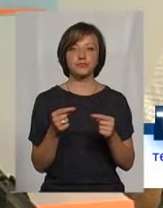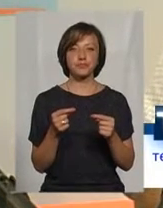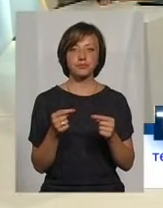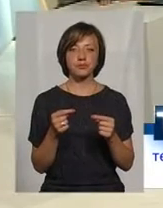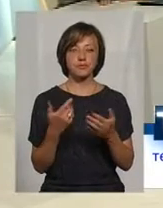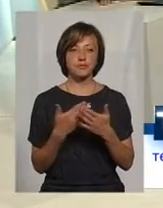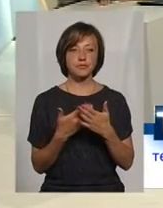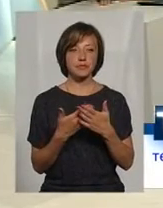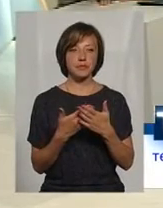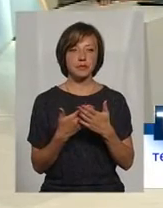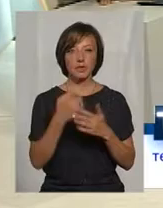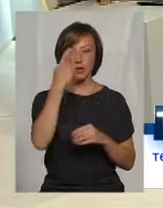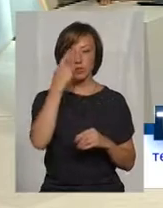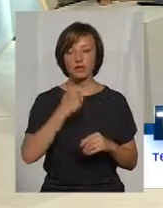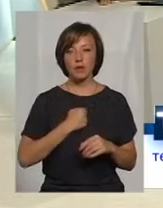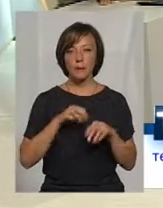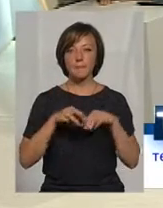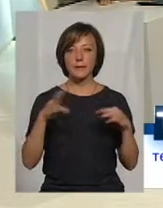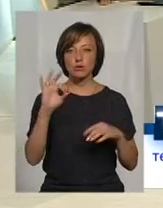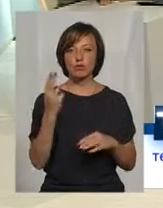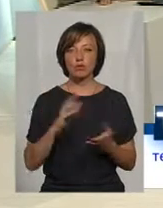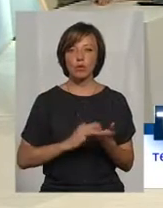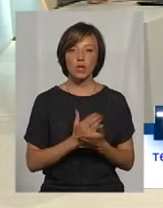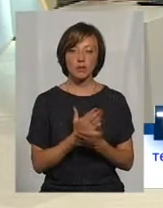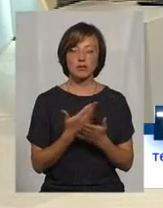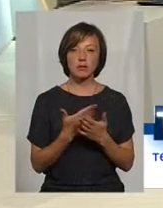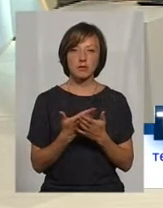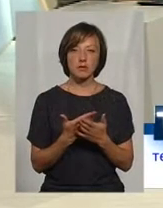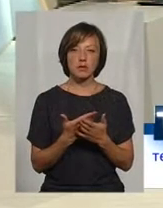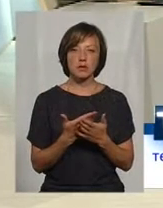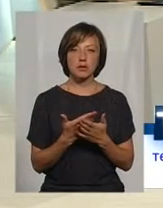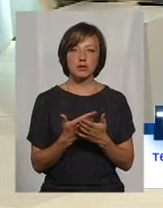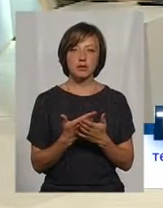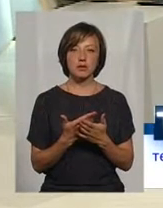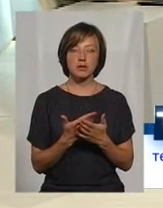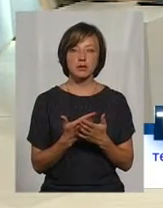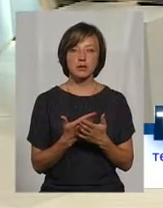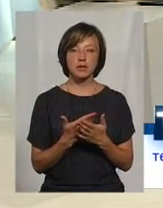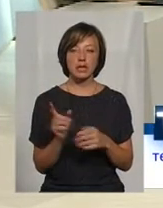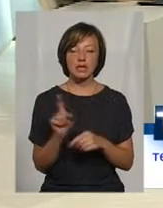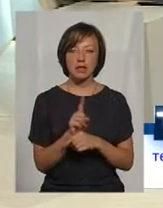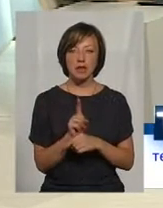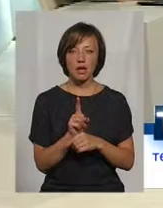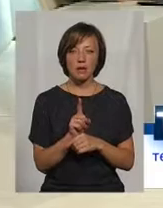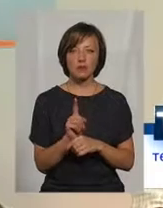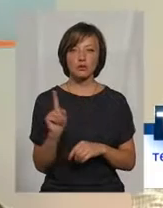як нас повідомило міністерство з політики, що десь він приведений вже в відповідність до тих стандартів,